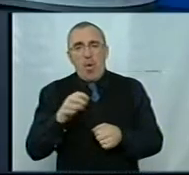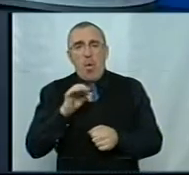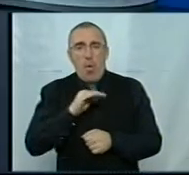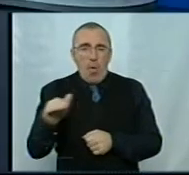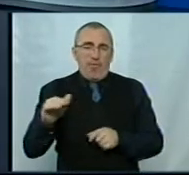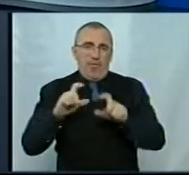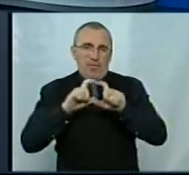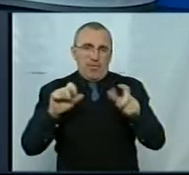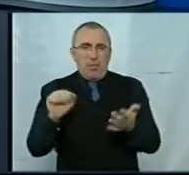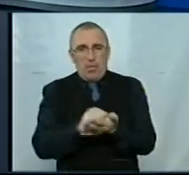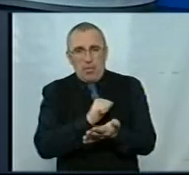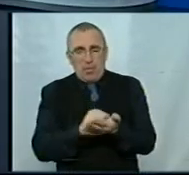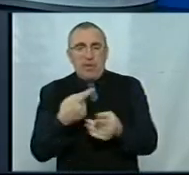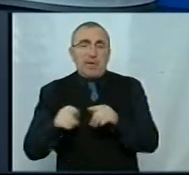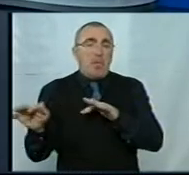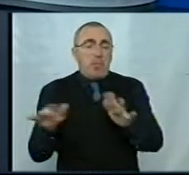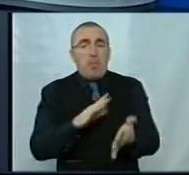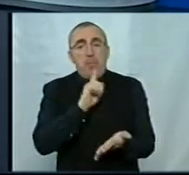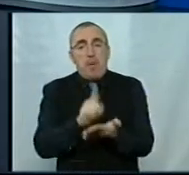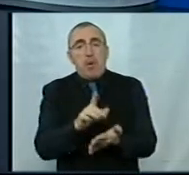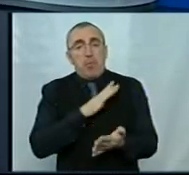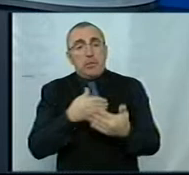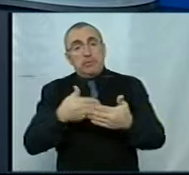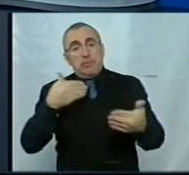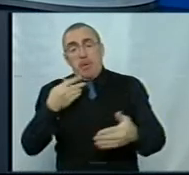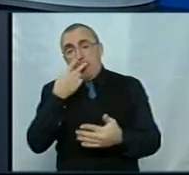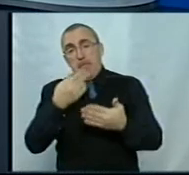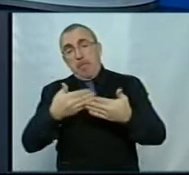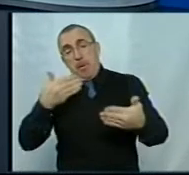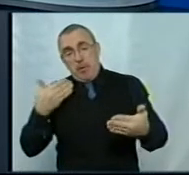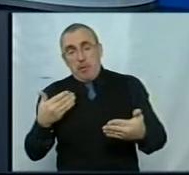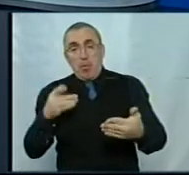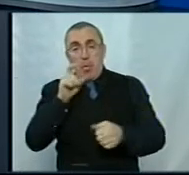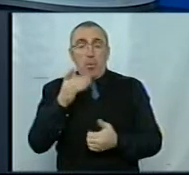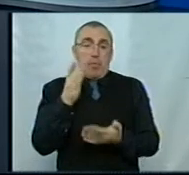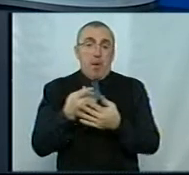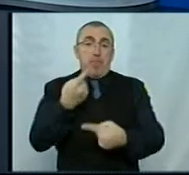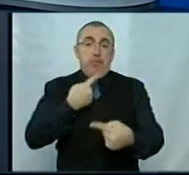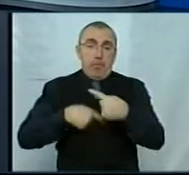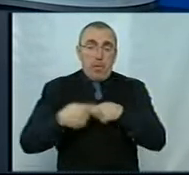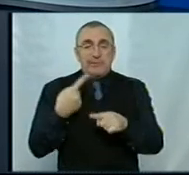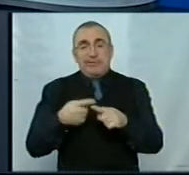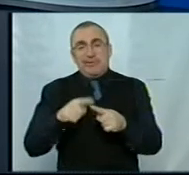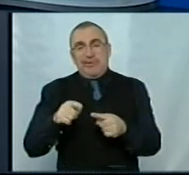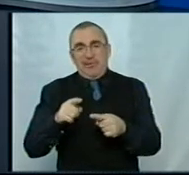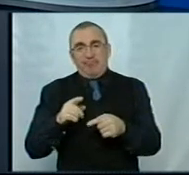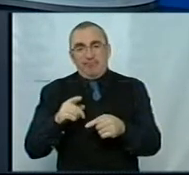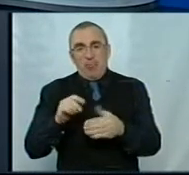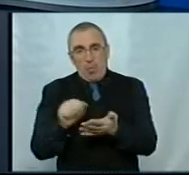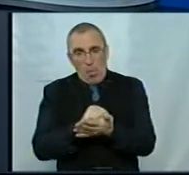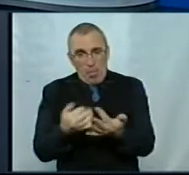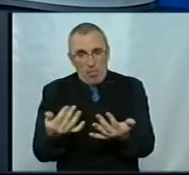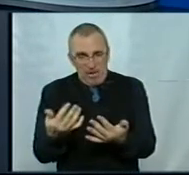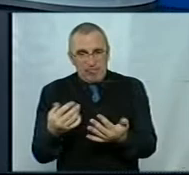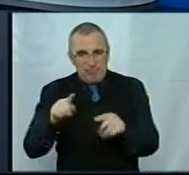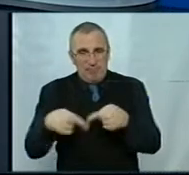закладу. Тобто це теж ті події, які мають бути заздалегідь передбачені, оскільки були люди, які поверталися з цими документами. Ну спочатку